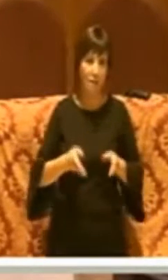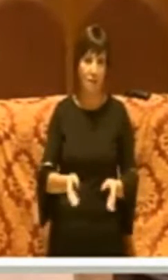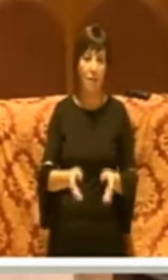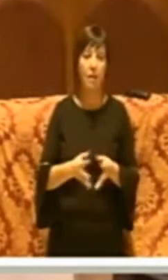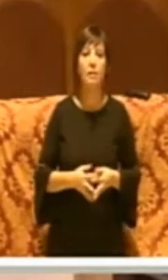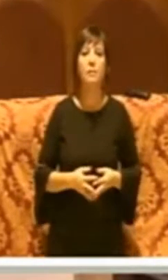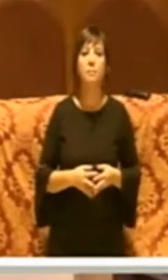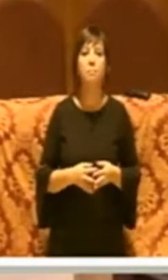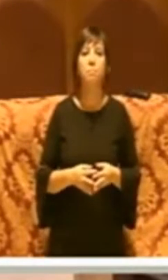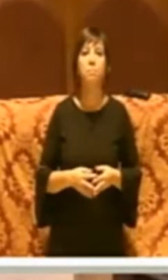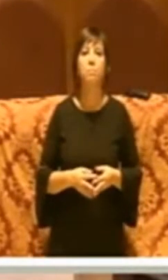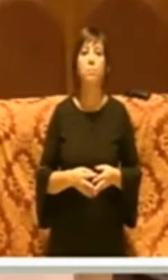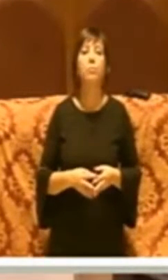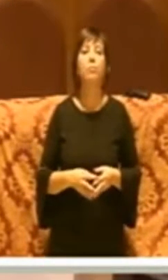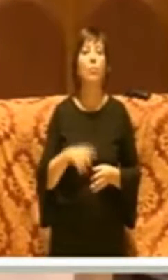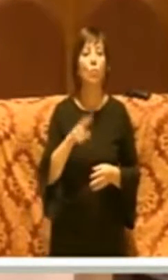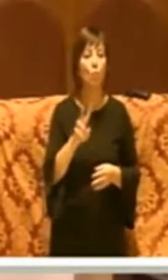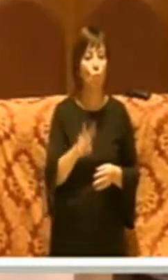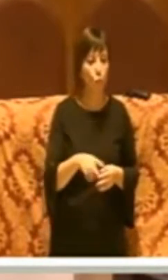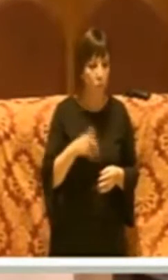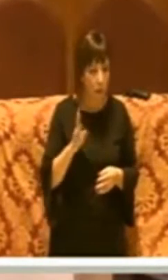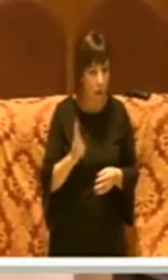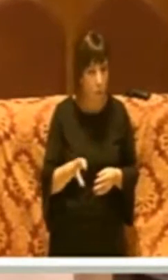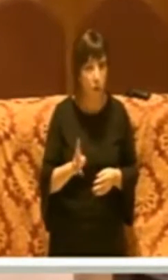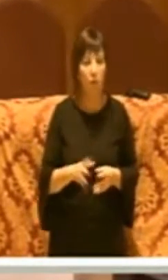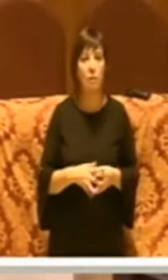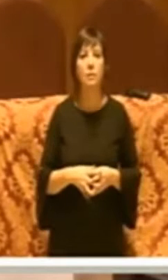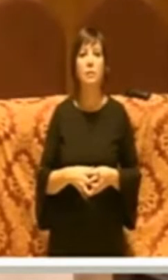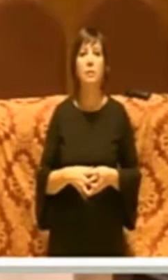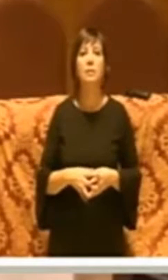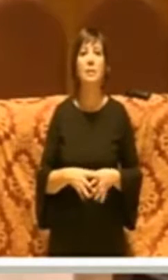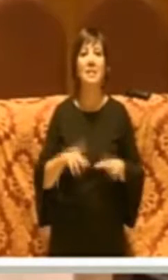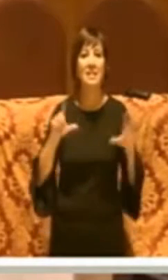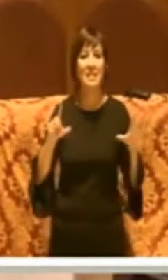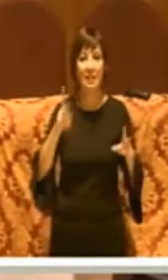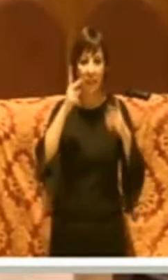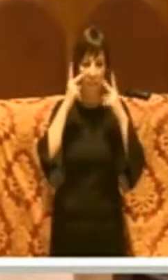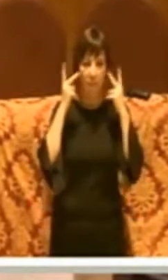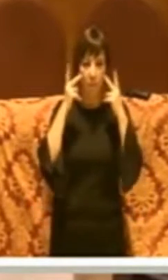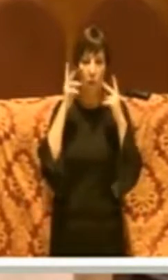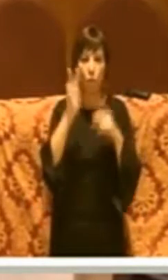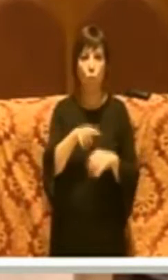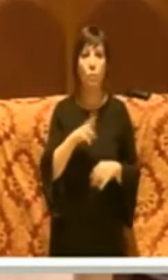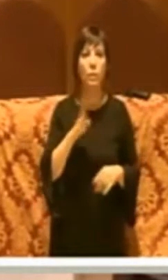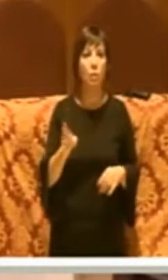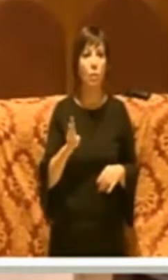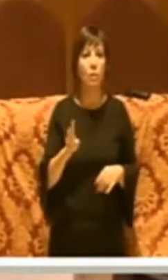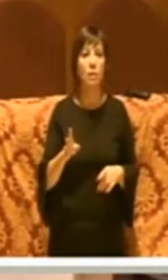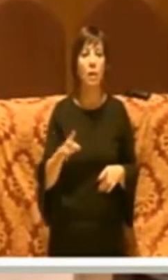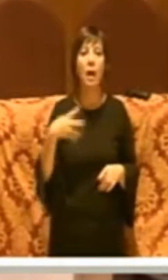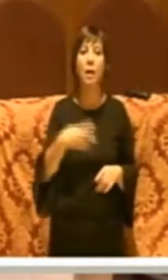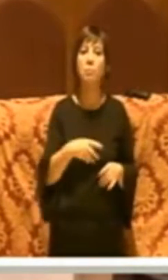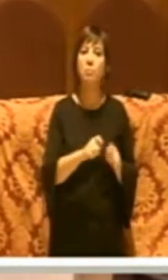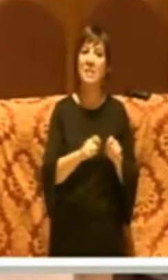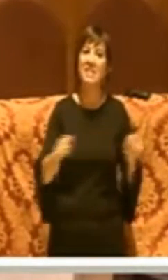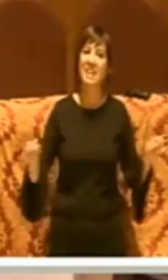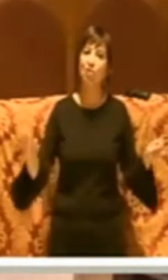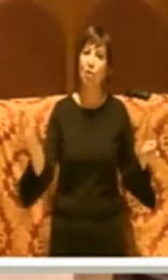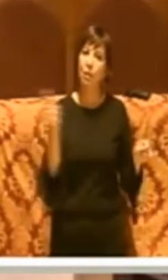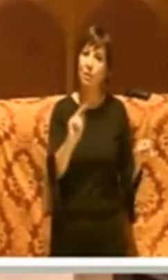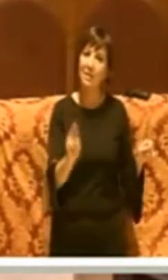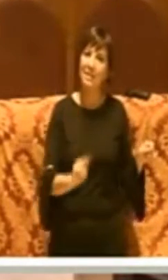Passiamo al 2014. È il 7 febbraio 2014 quando il messaggero scrive